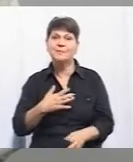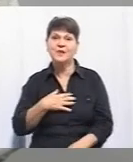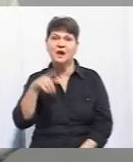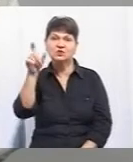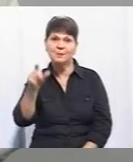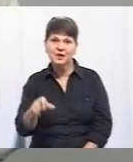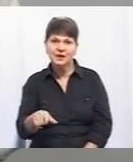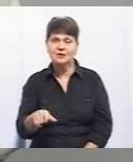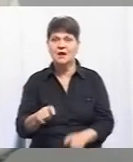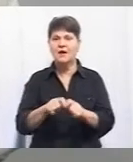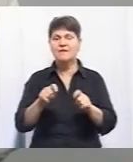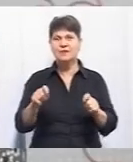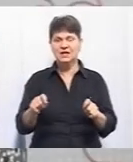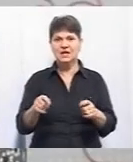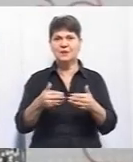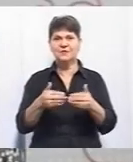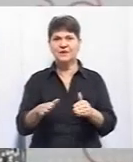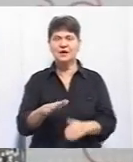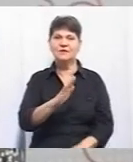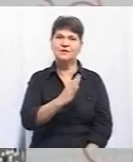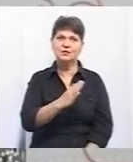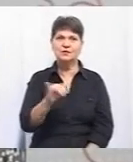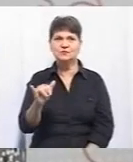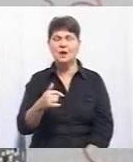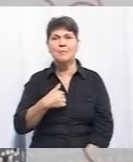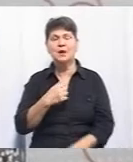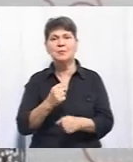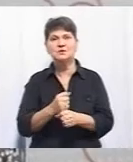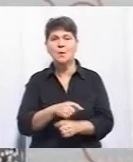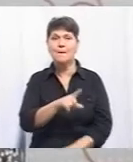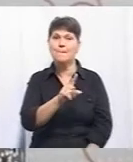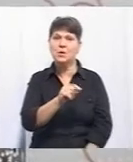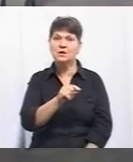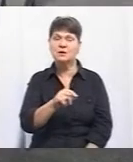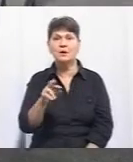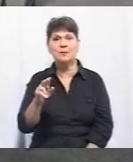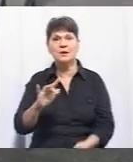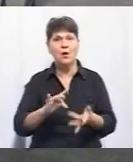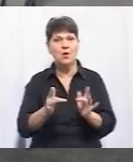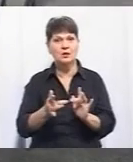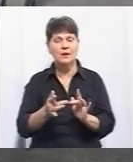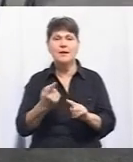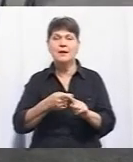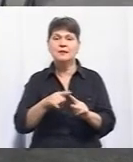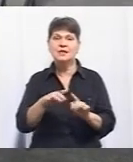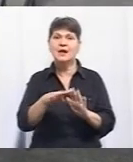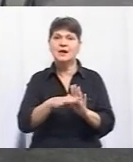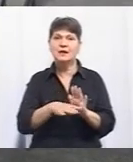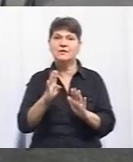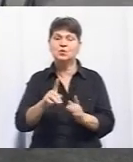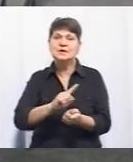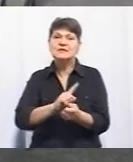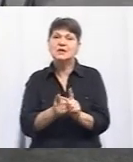відкриємо свої двері з вівторка по суботу. Не хочу плутати, зараз ми працюємо з понеділка по п'ятницю онлайн, але ми будемо змінювати цей графік під потреби клієнта.